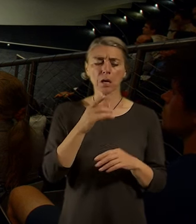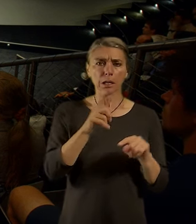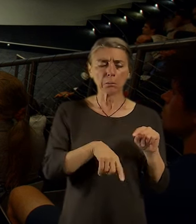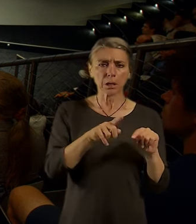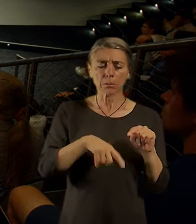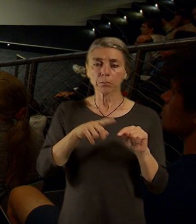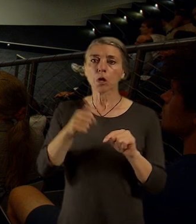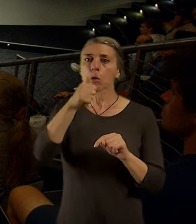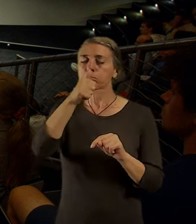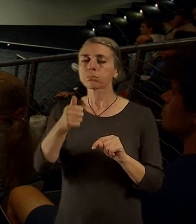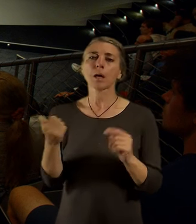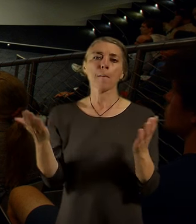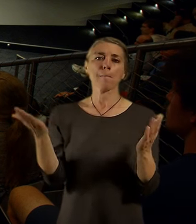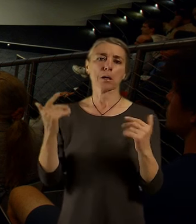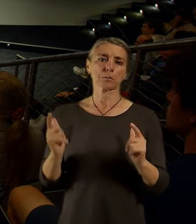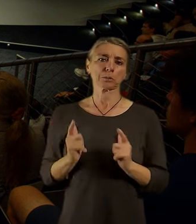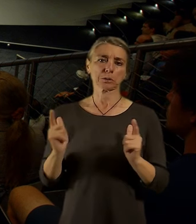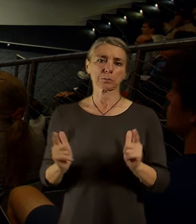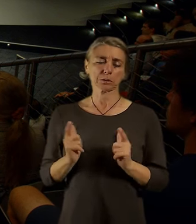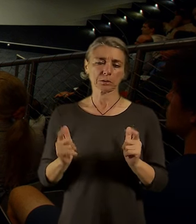parky a zeleň. Bytovy.